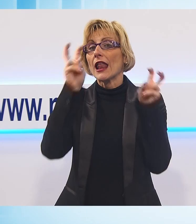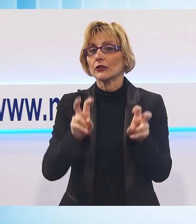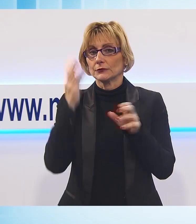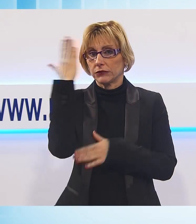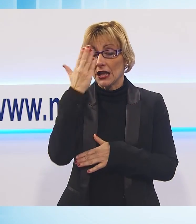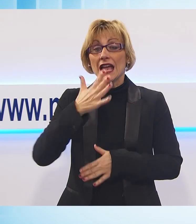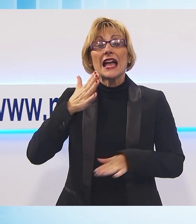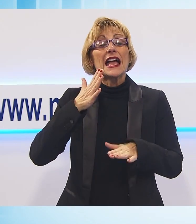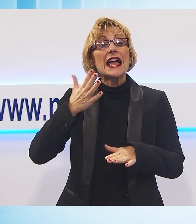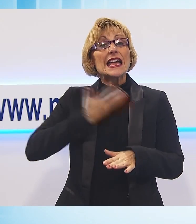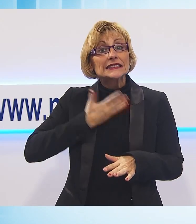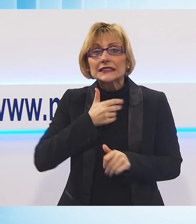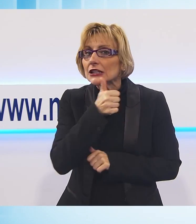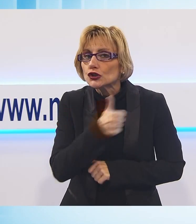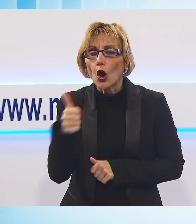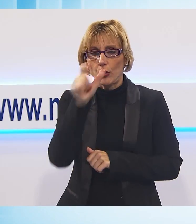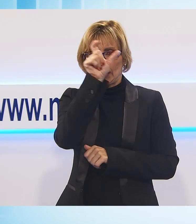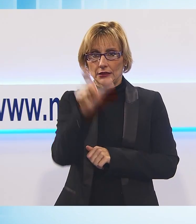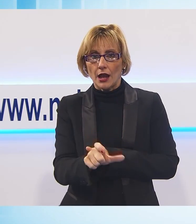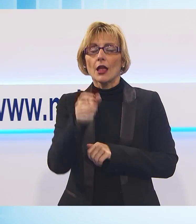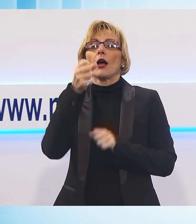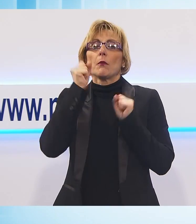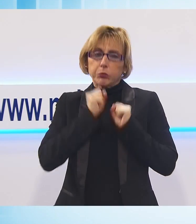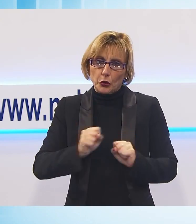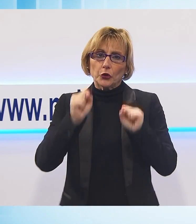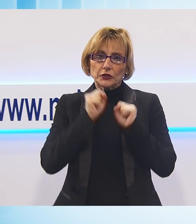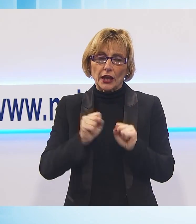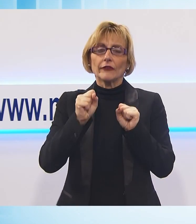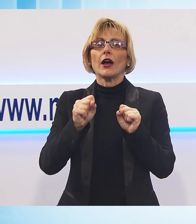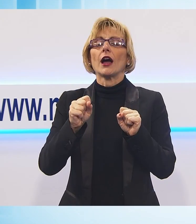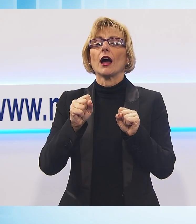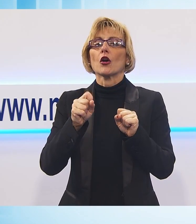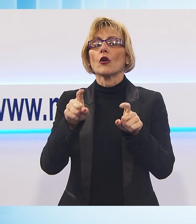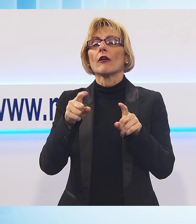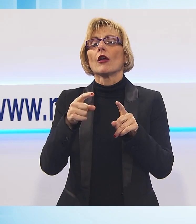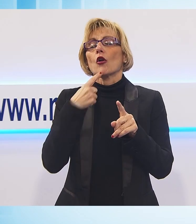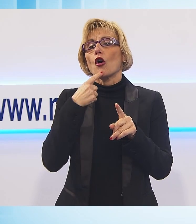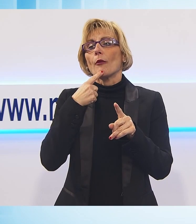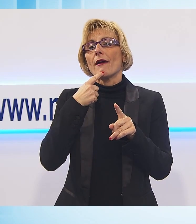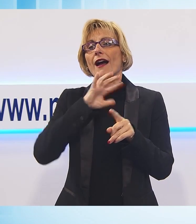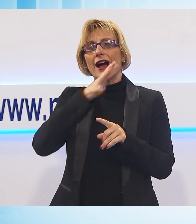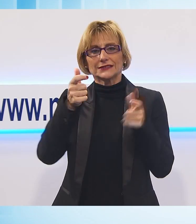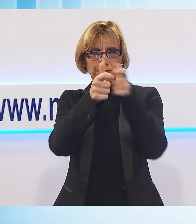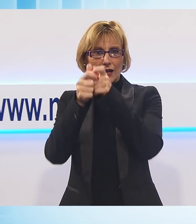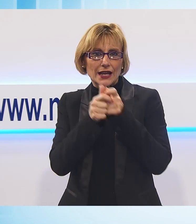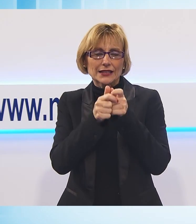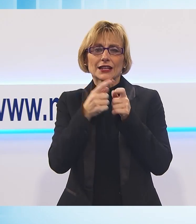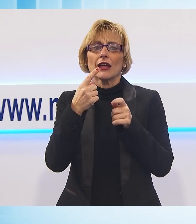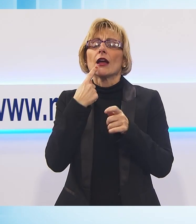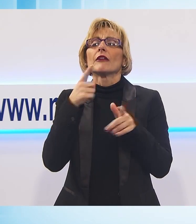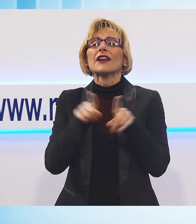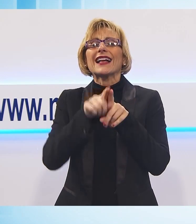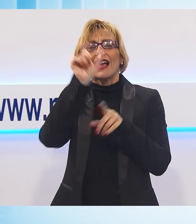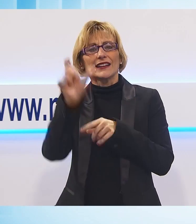solo in Italia, poteva essere differita e graduata come Fratelli d'Italia aveva chiesto, poteva essere limitata a fatturazione di un